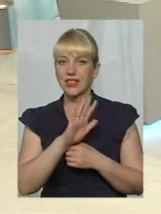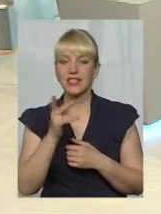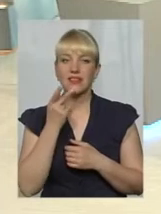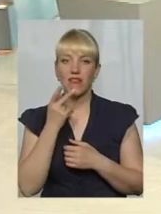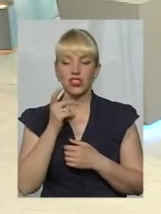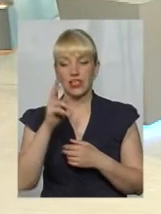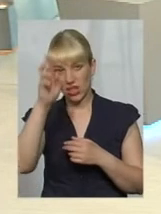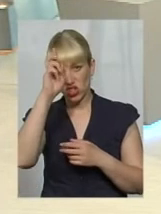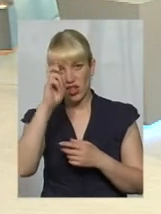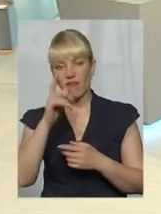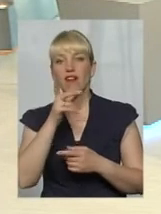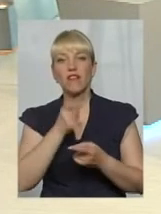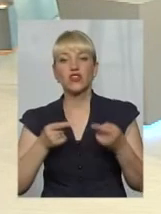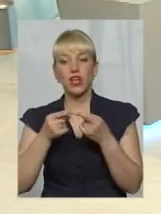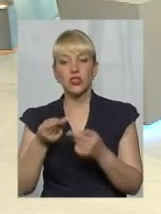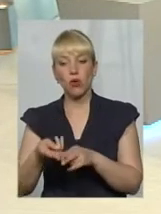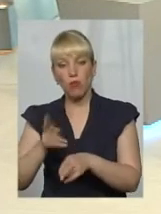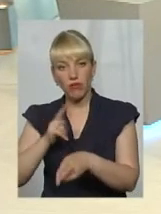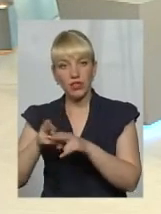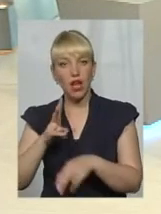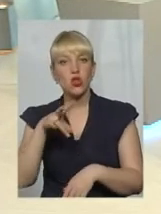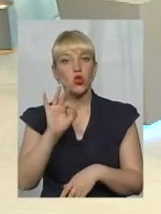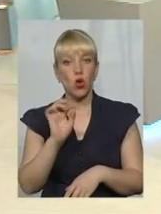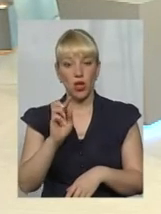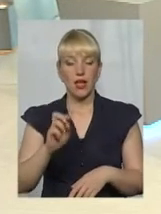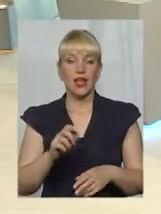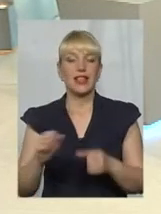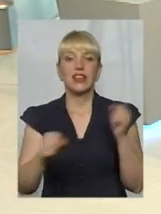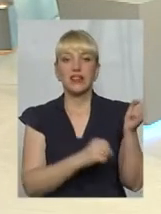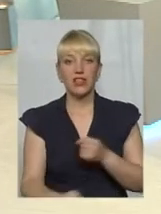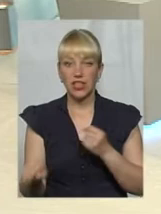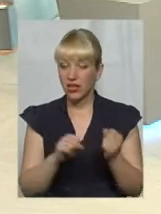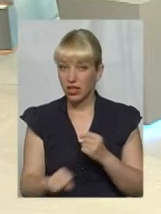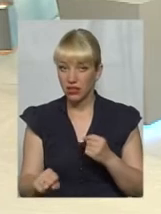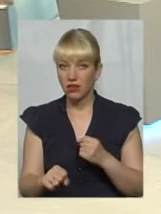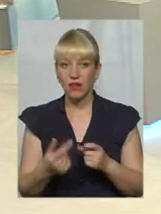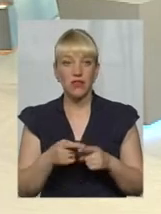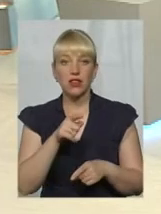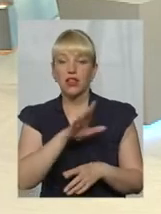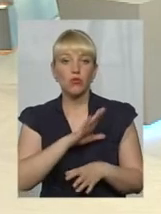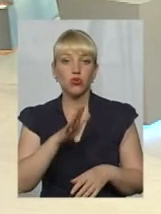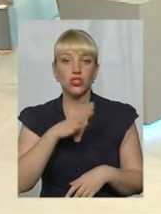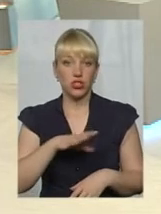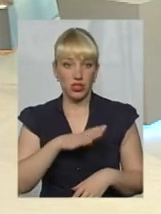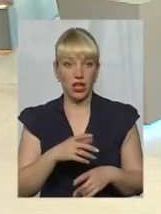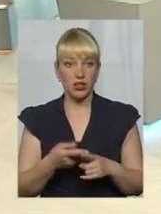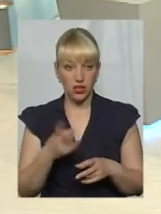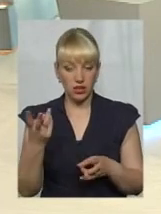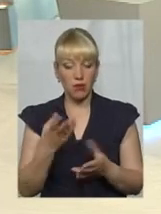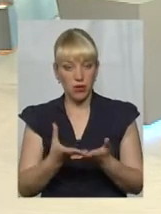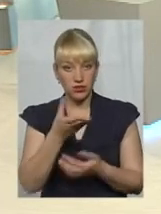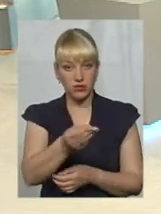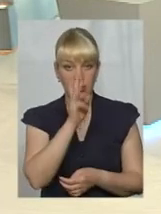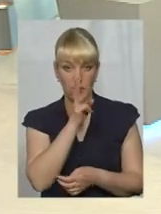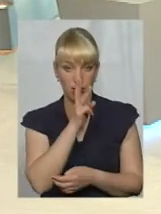повертає, разом з тим, двірник, який є найманим працівником, він не буде чекати. Йому треба ж заплатити. Якщо